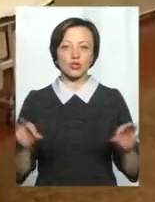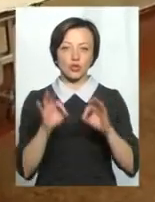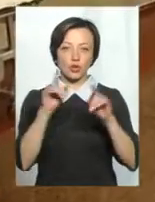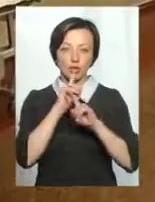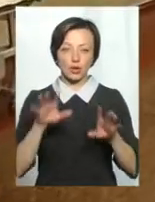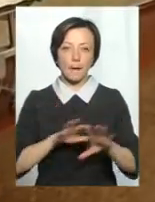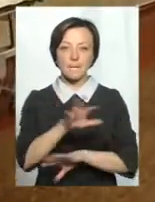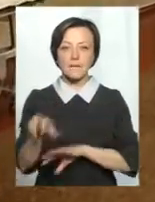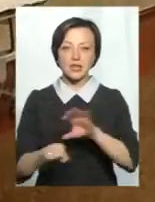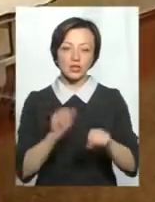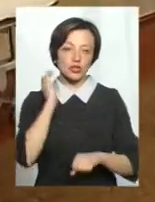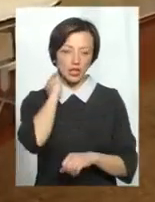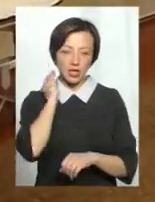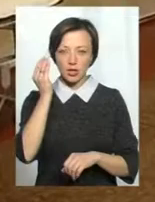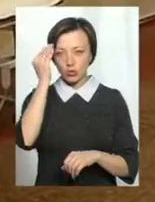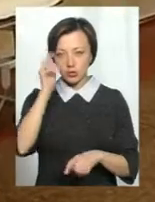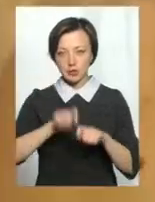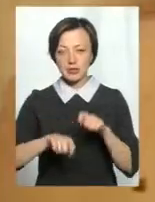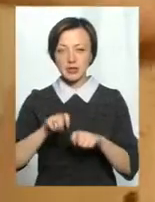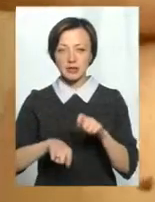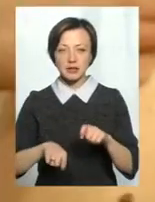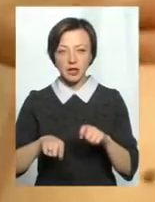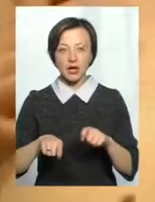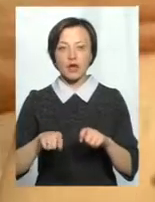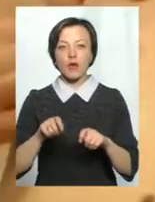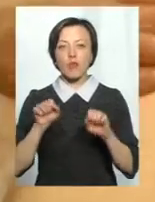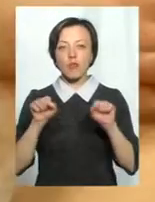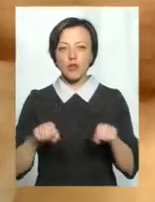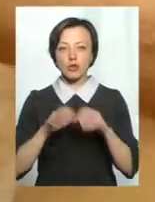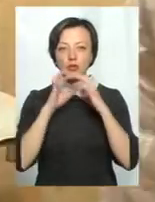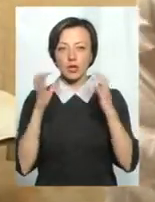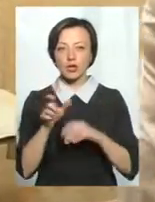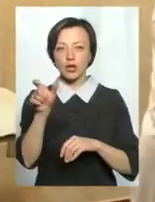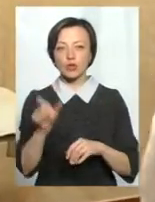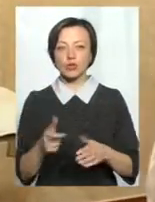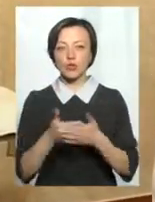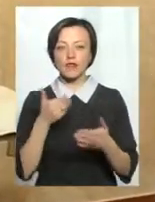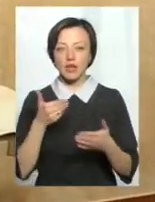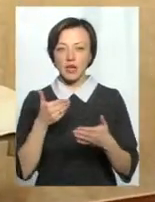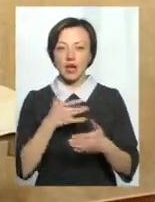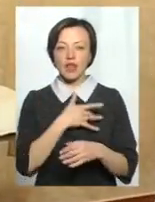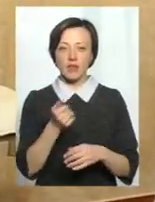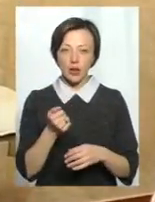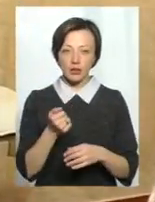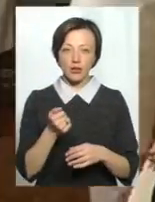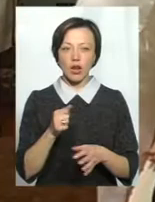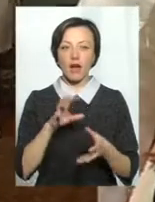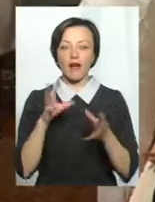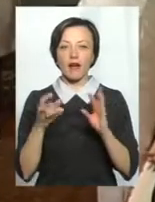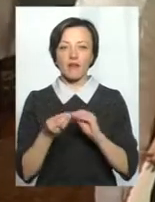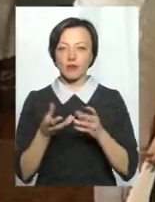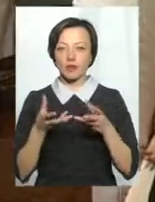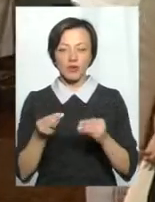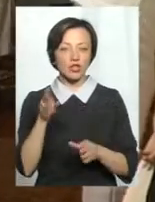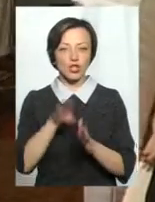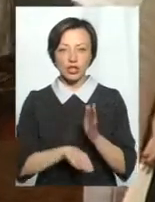Масаж шиї, на думку експертів у нейрохірургії, може вберегти людину від інфаркту. Ефект від його впливу ані трохи не